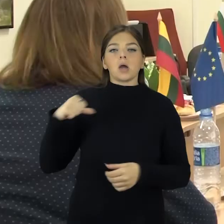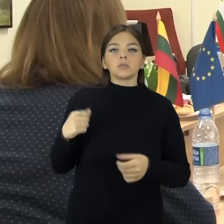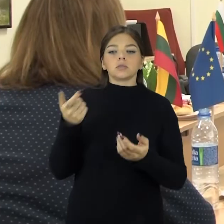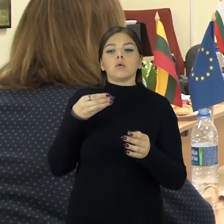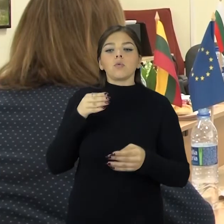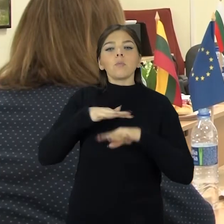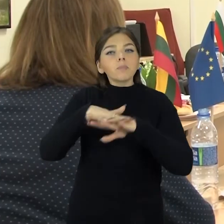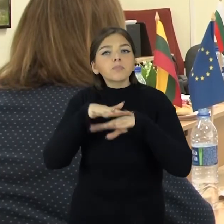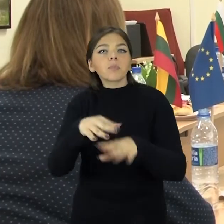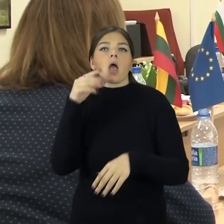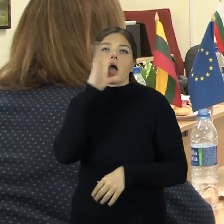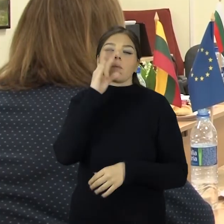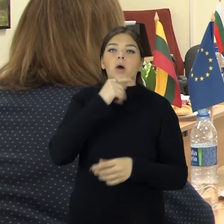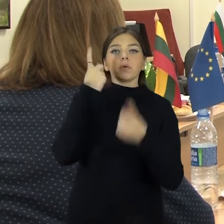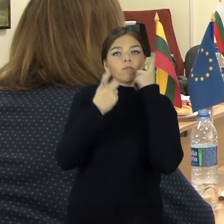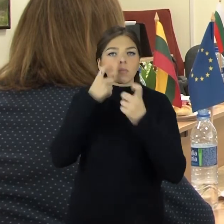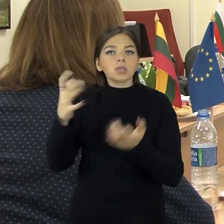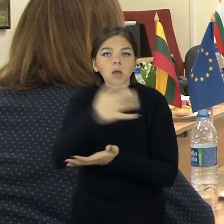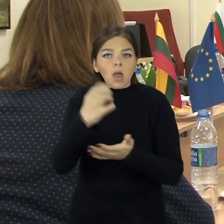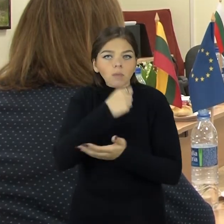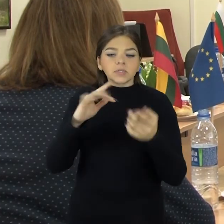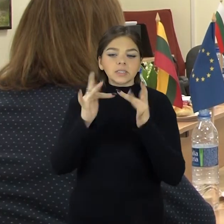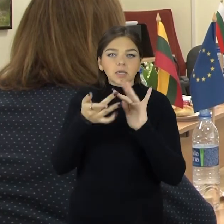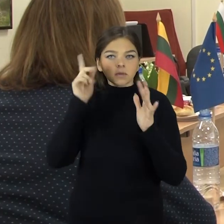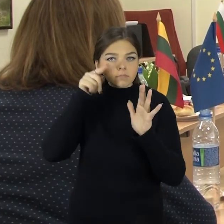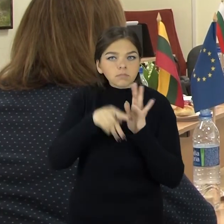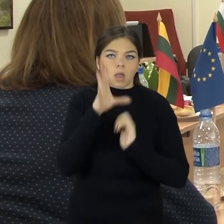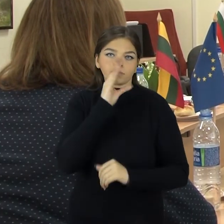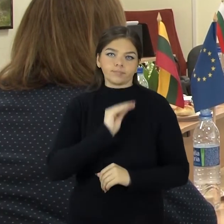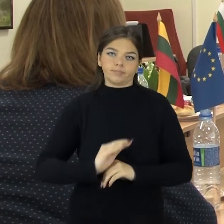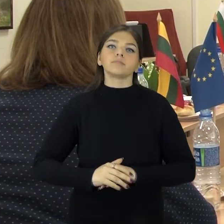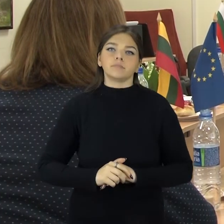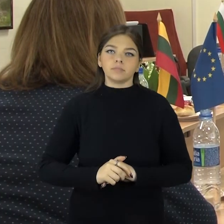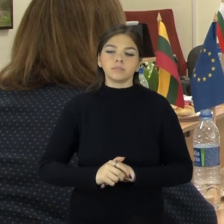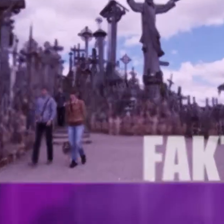internetu, mokėti įmokas ar tiesiog susirasti reikiamą informaciją.